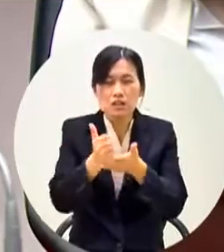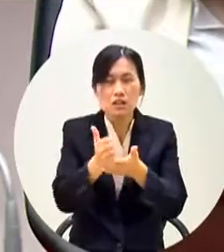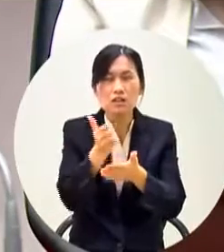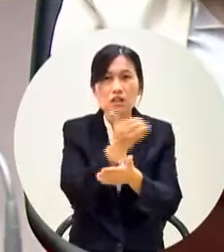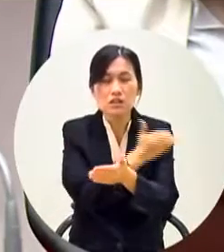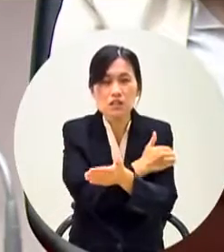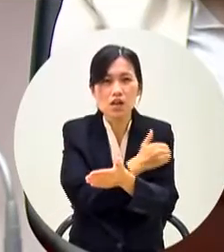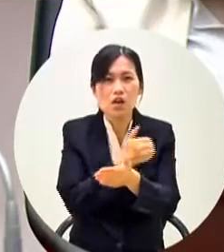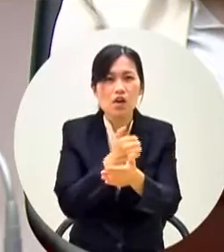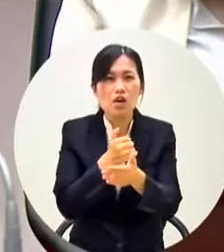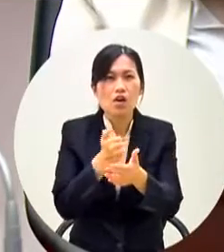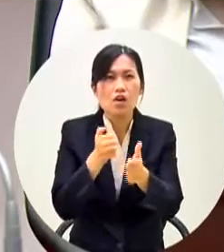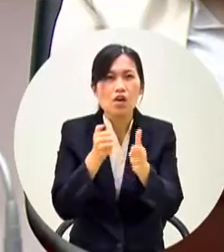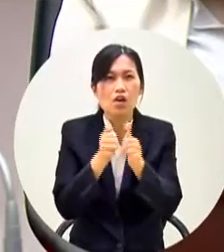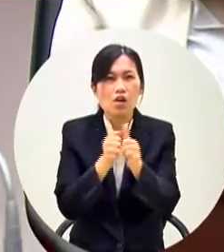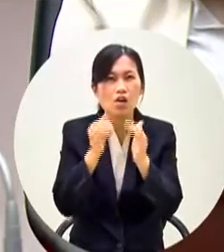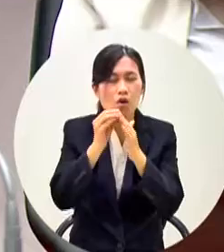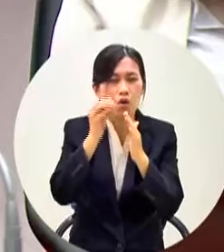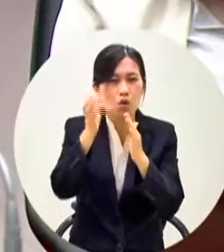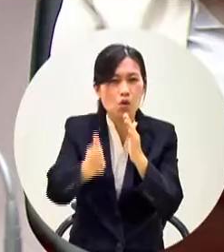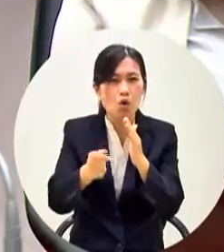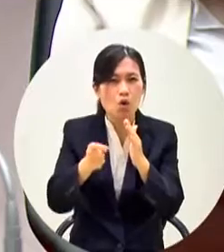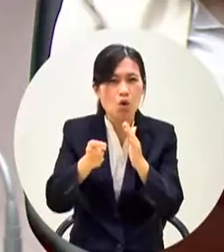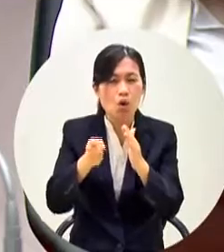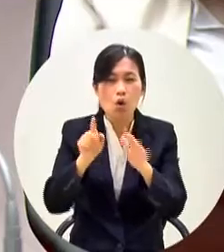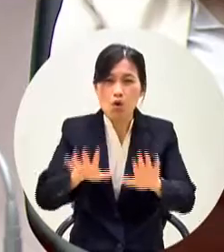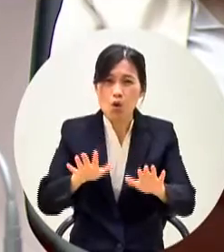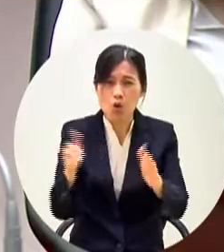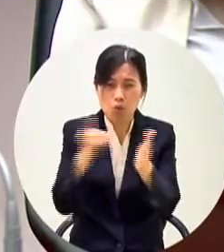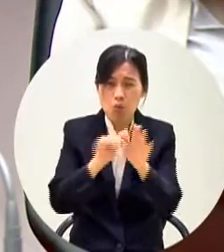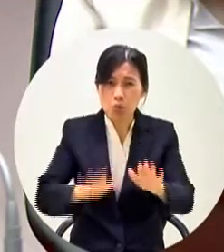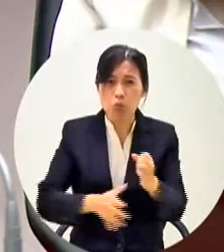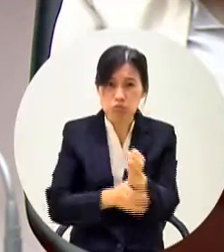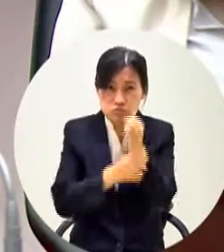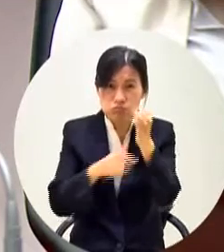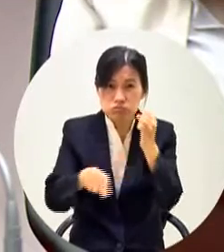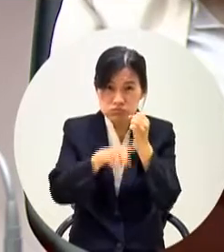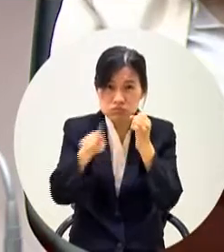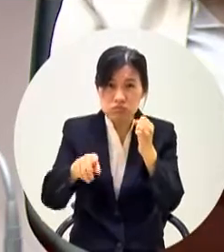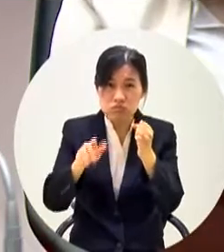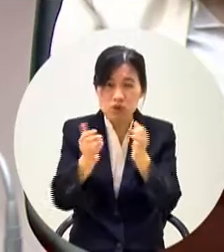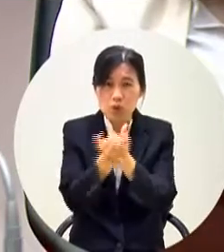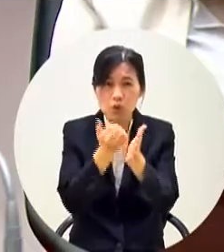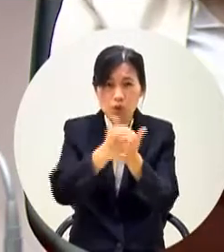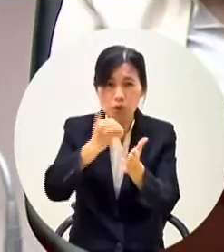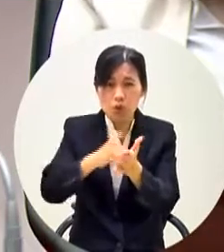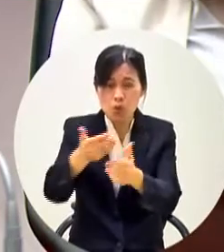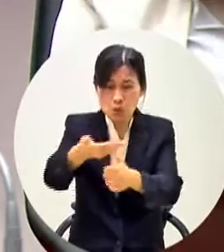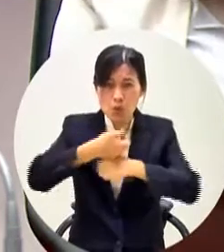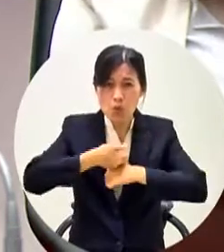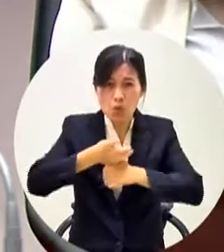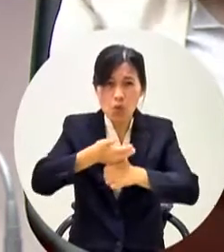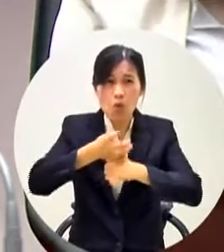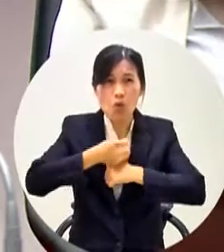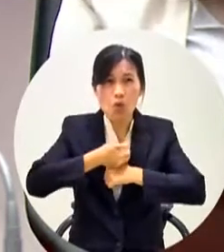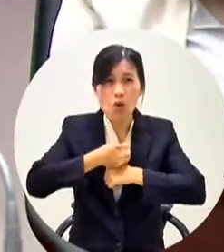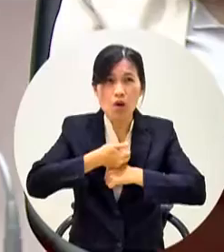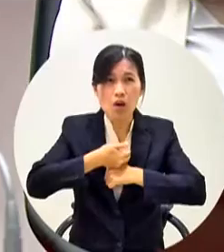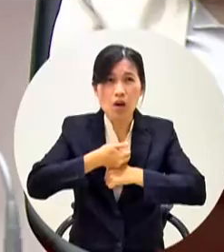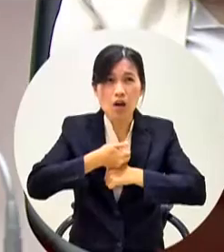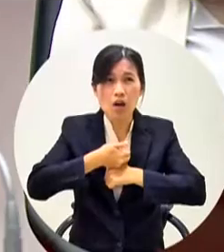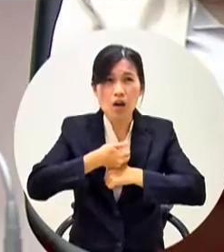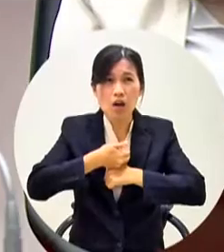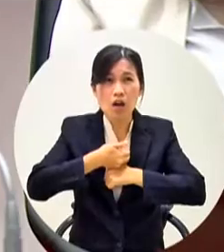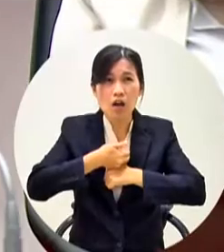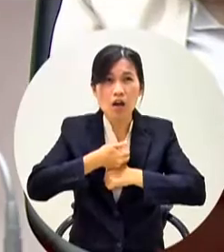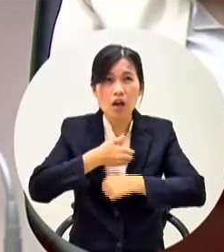求不然我會卡你們預算我到現在都支持你們喔好來這個預算還給我們陳副局長財政